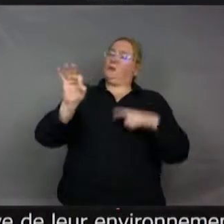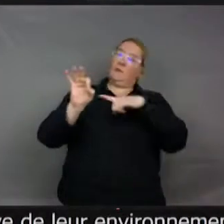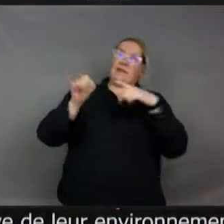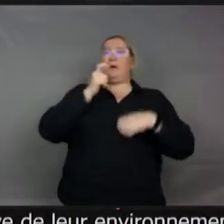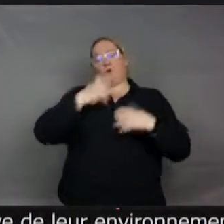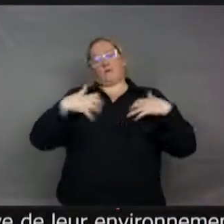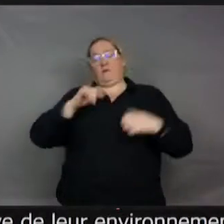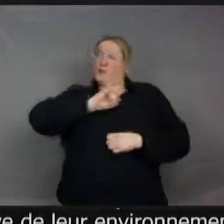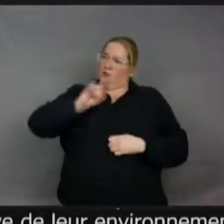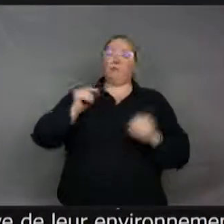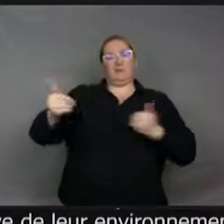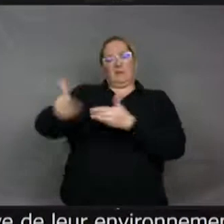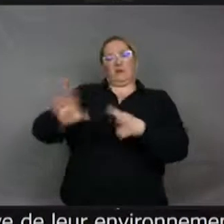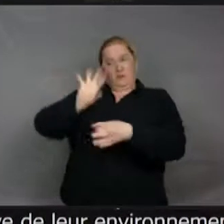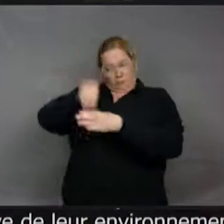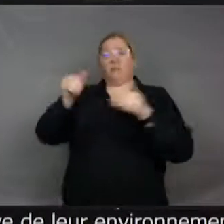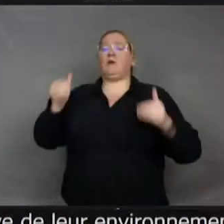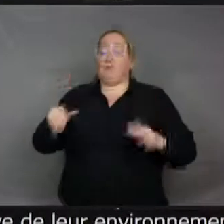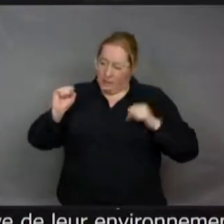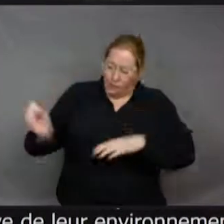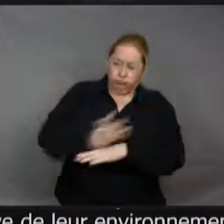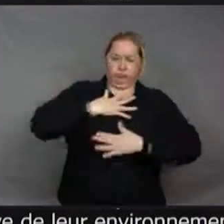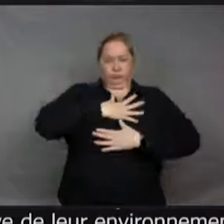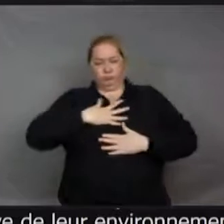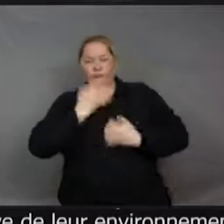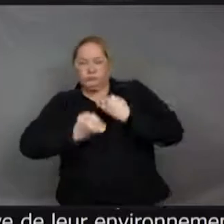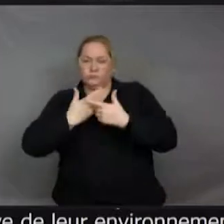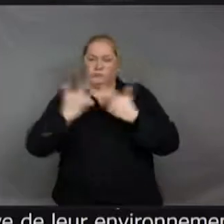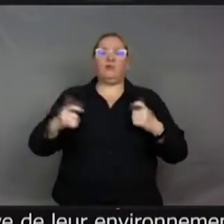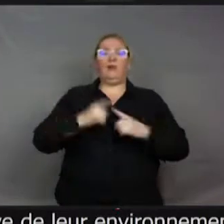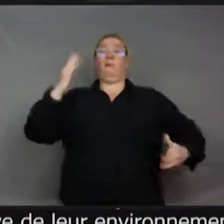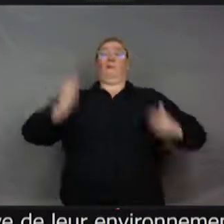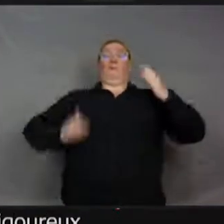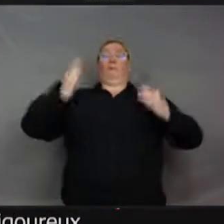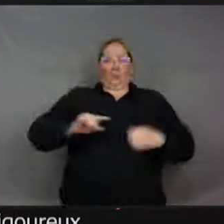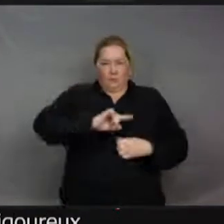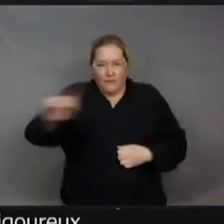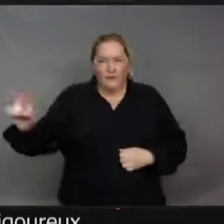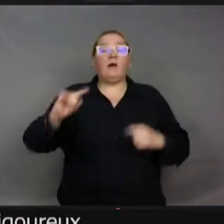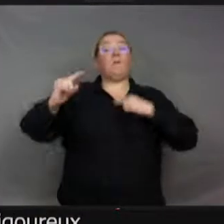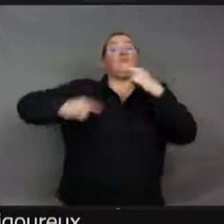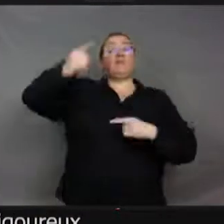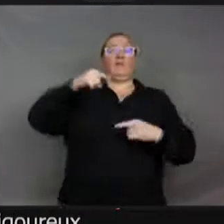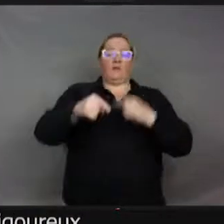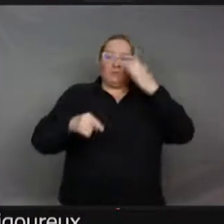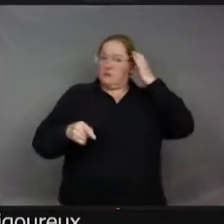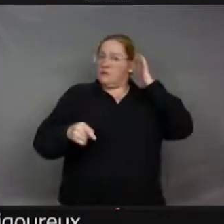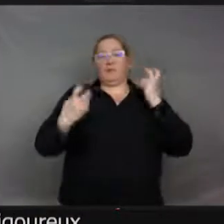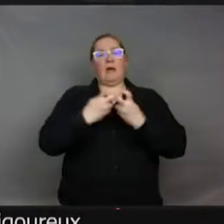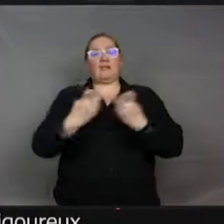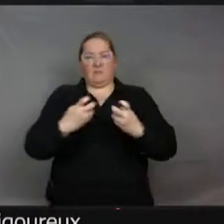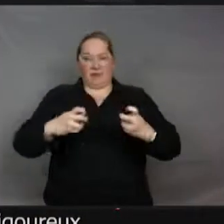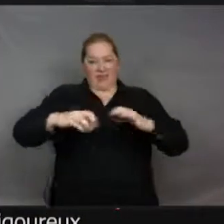cas, voilà, ce n pas des petits robots qui nous entourent et la prochaine fois que vous aurez envie de... Vous voyez, quand vous levez le papier journal,